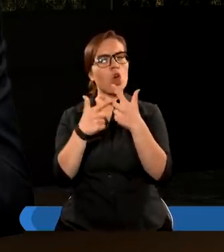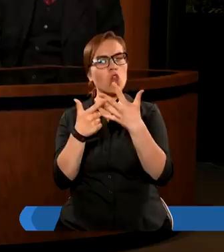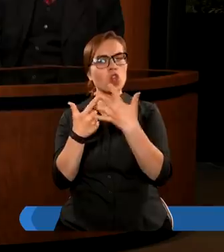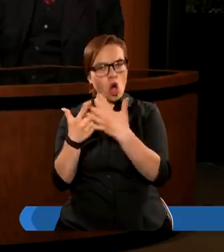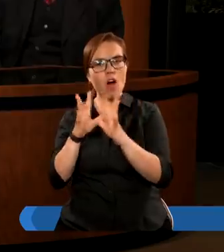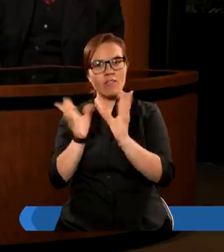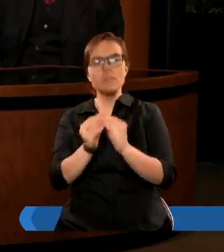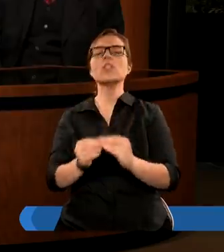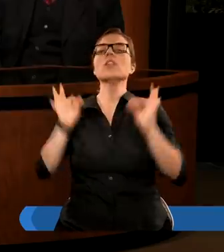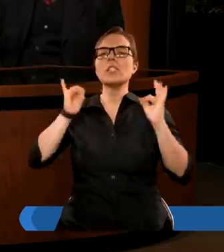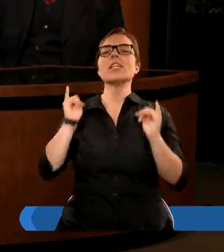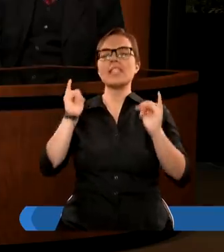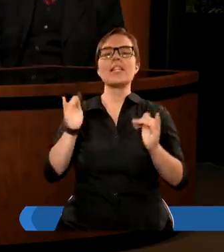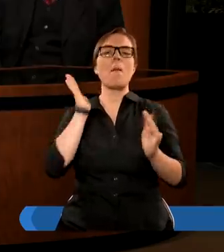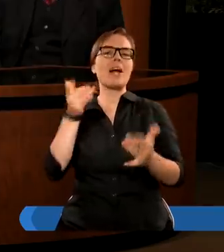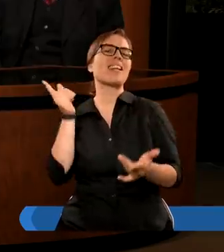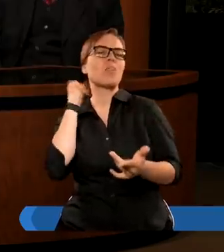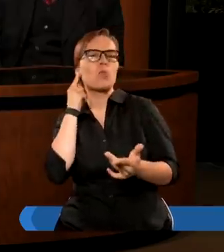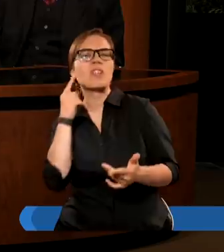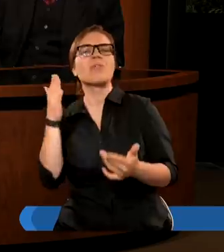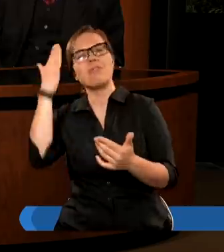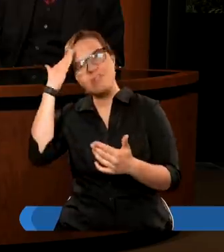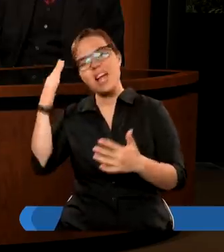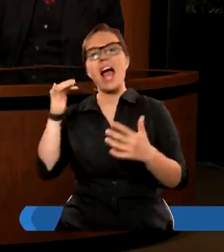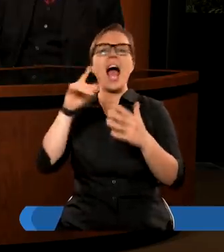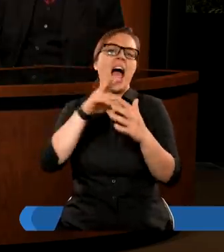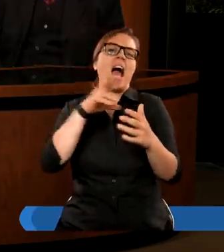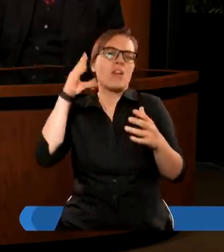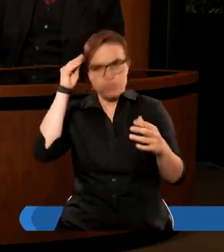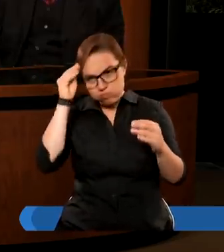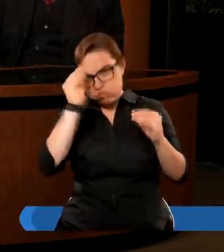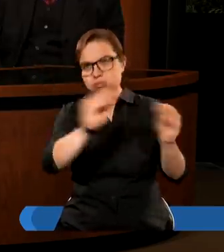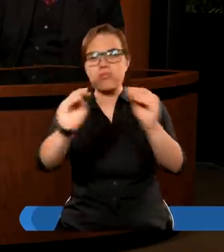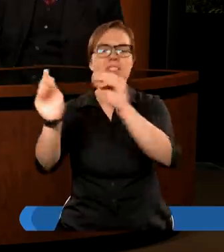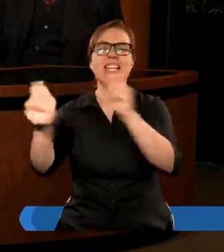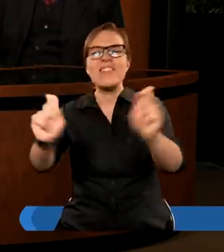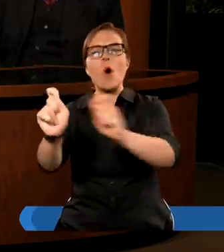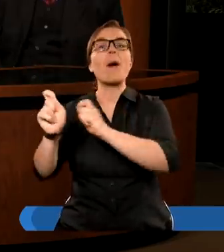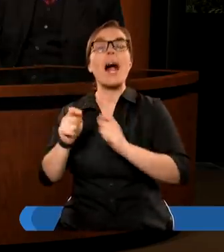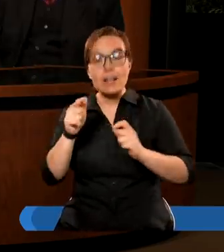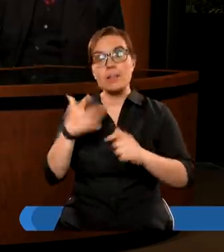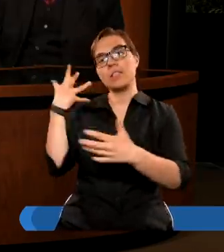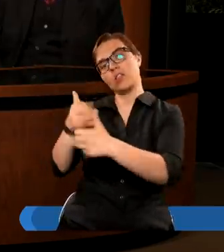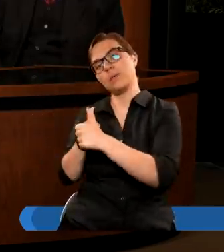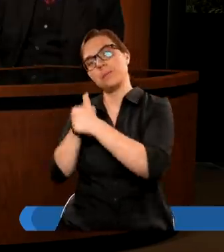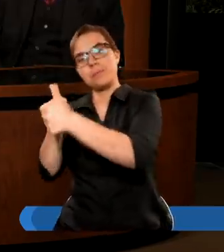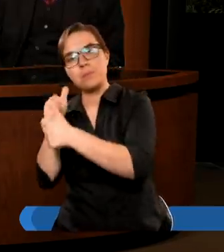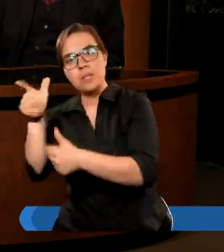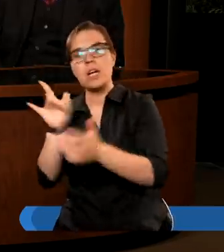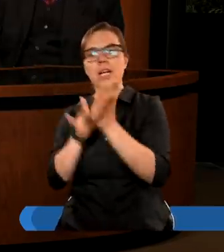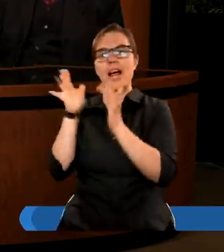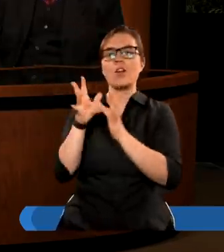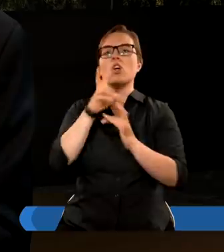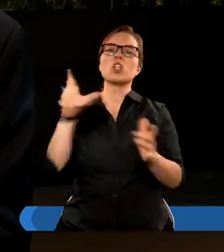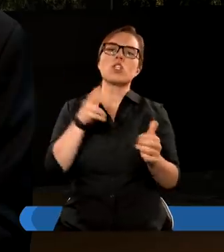Jezusa i wszyscy będą już powiadomieni i dokonają wyboru, czy idą za Panem Jezusem, czy wierzą w Niego, czy